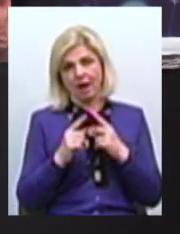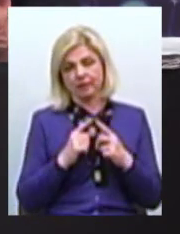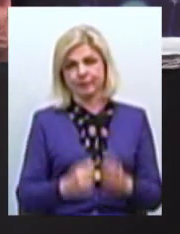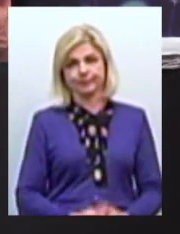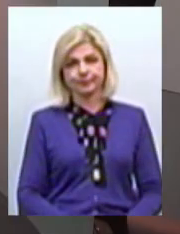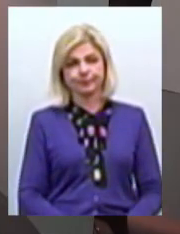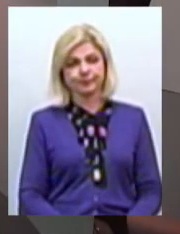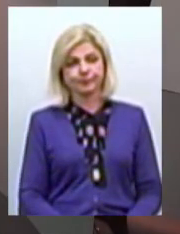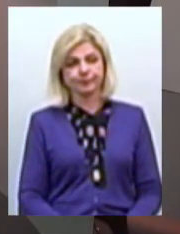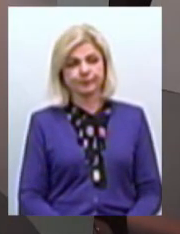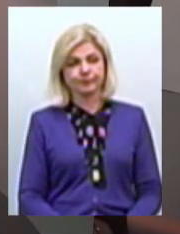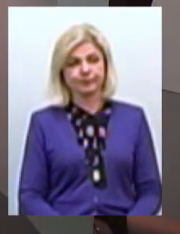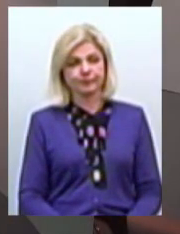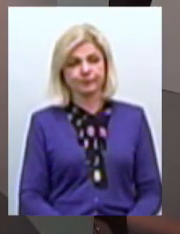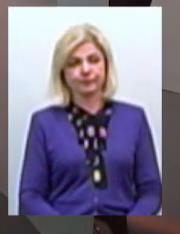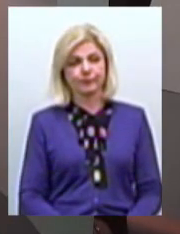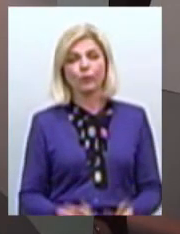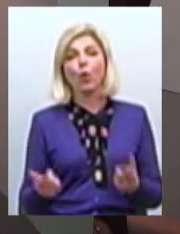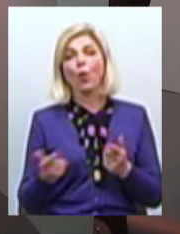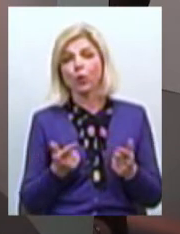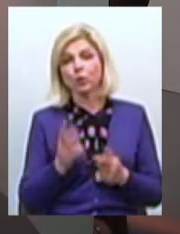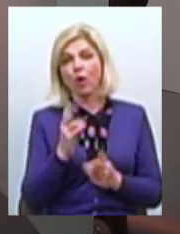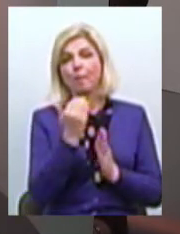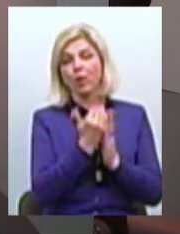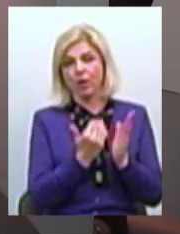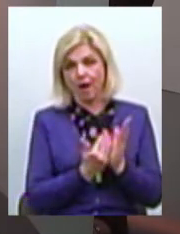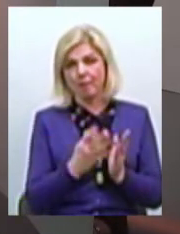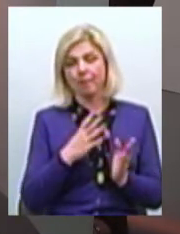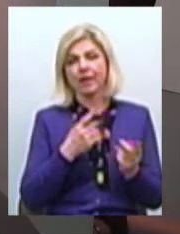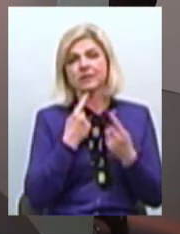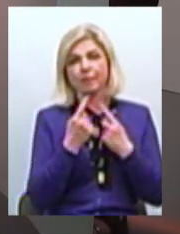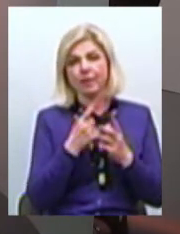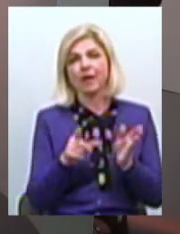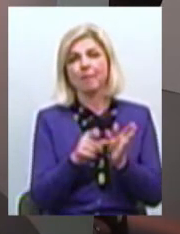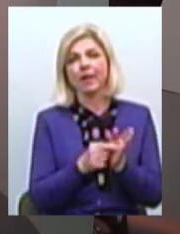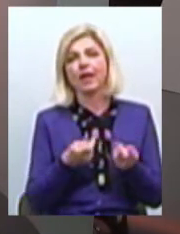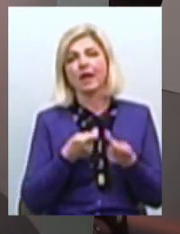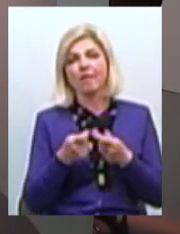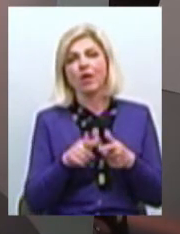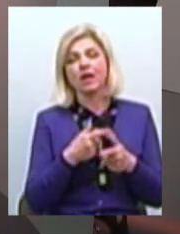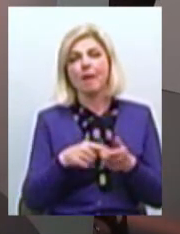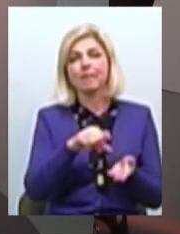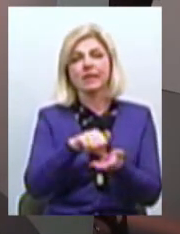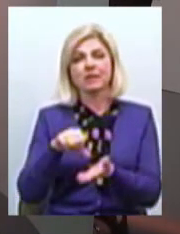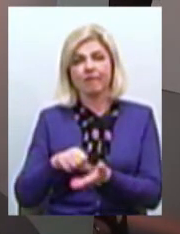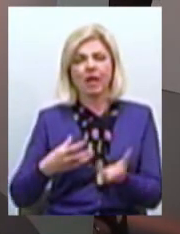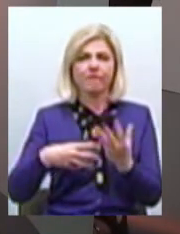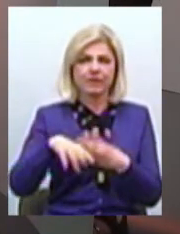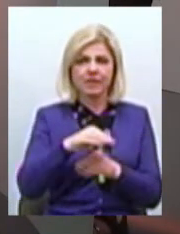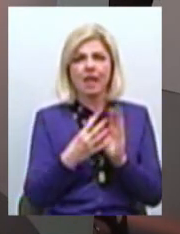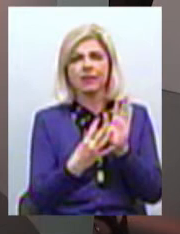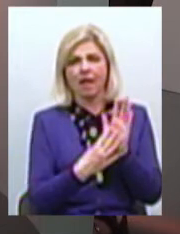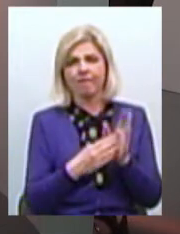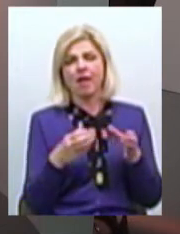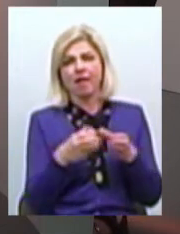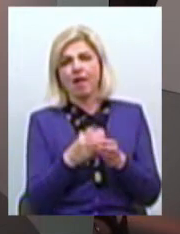Рухаємось далі Готуючи до програми Ми поспілкувалися з керівниками Або представниками всіх дев'яти фракцій і груп